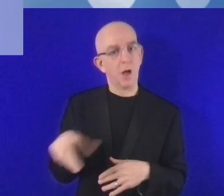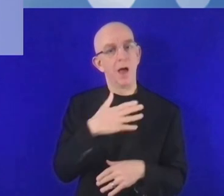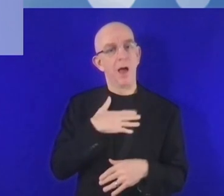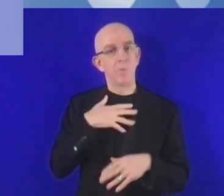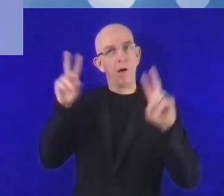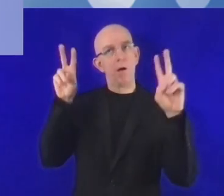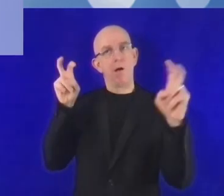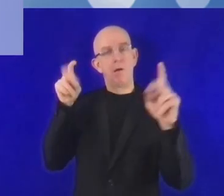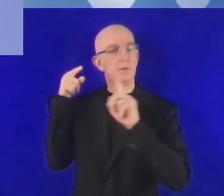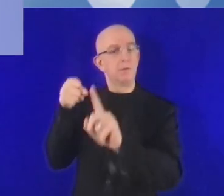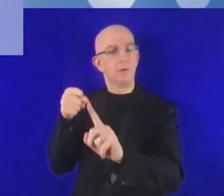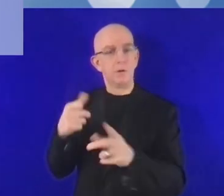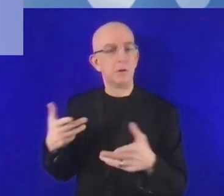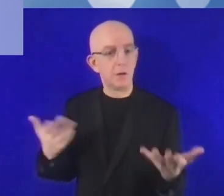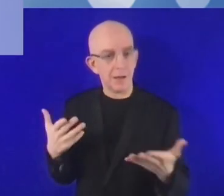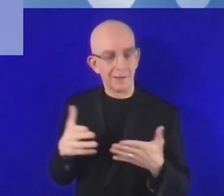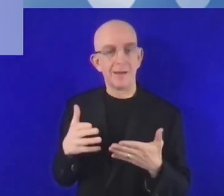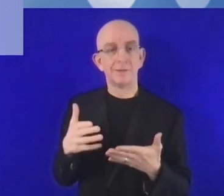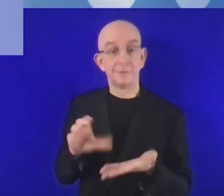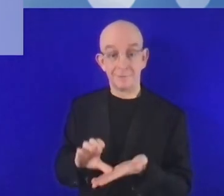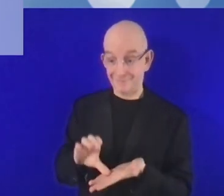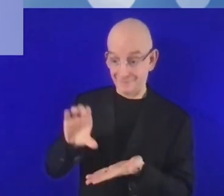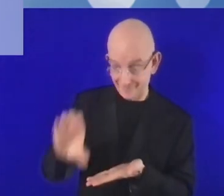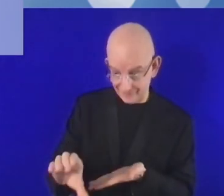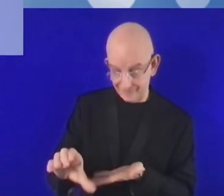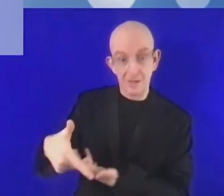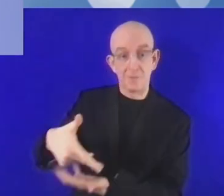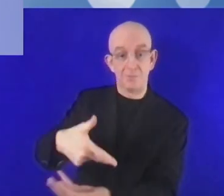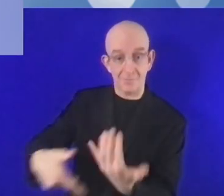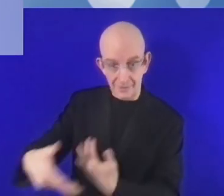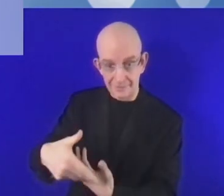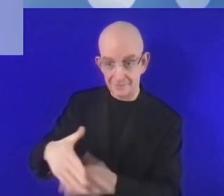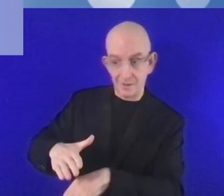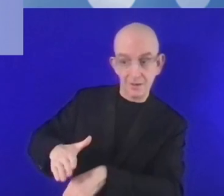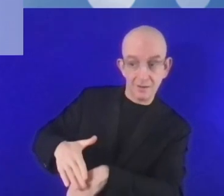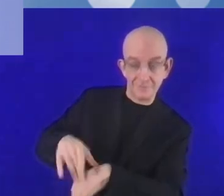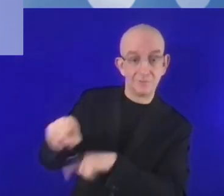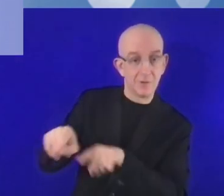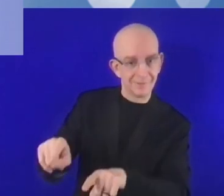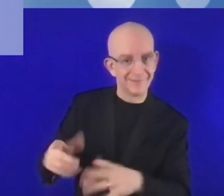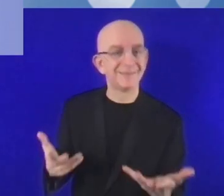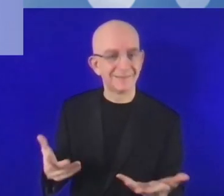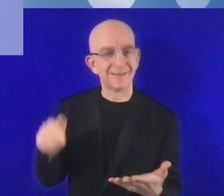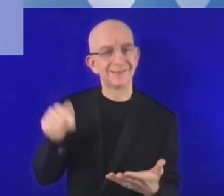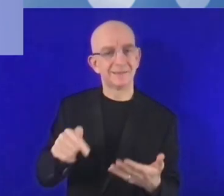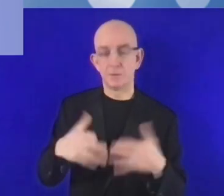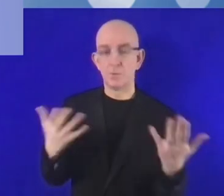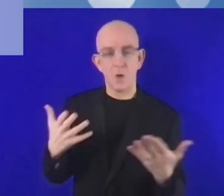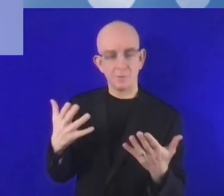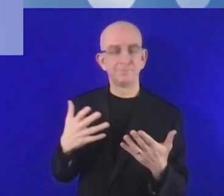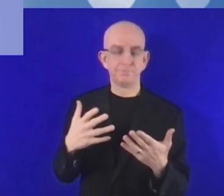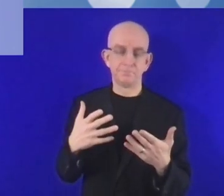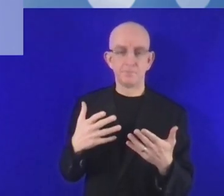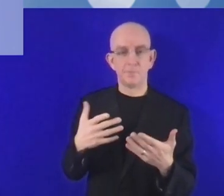الجائحة. ودور مجموعتنا نحن تحاول عرض مجموعة وباقة